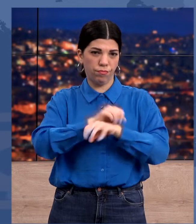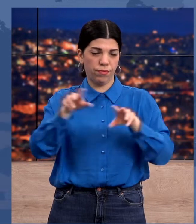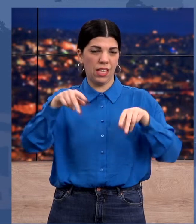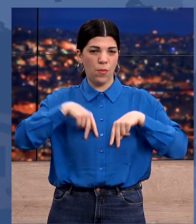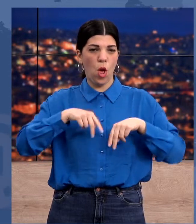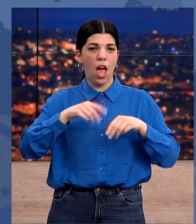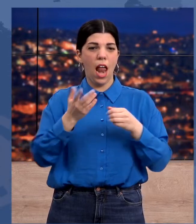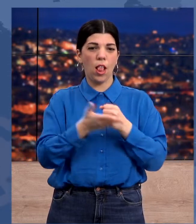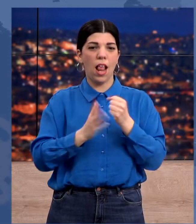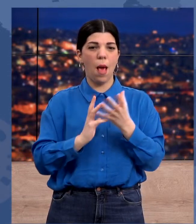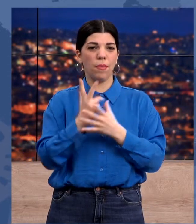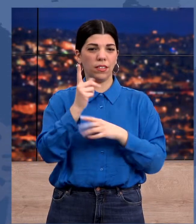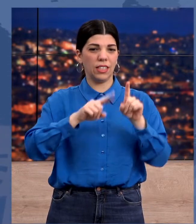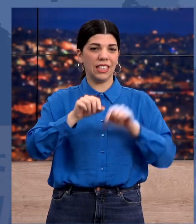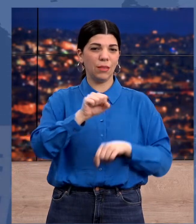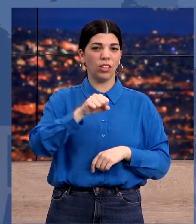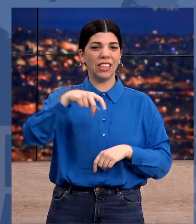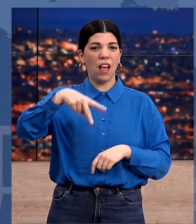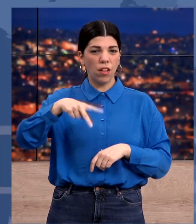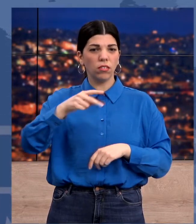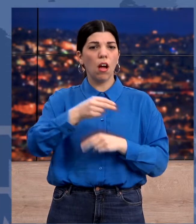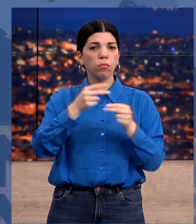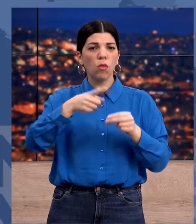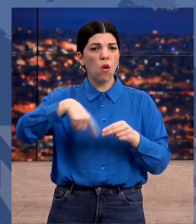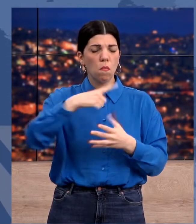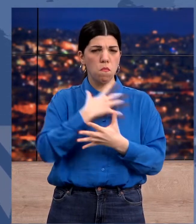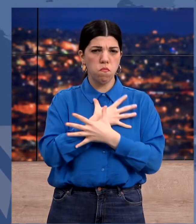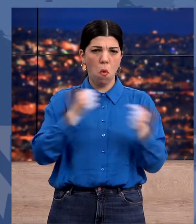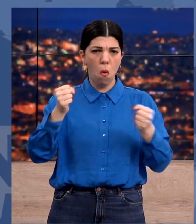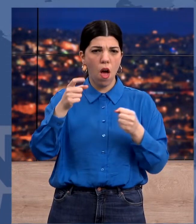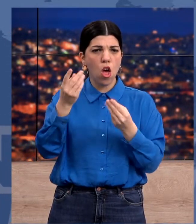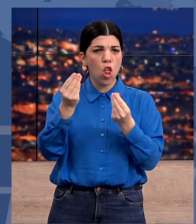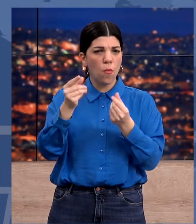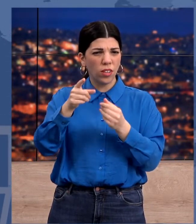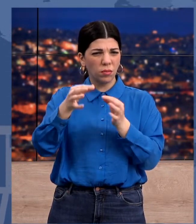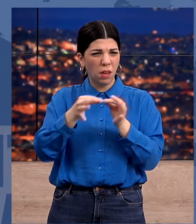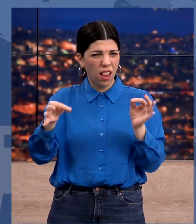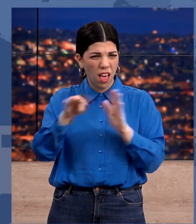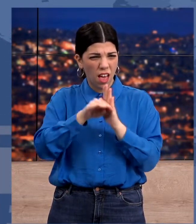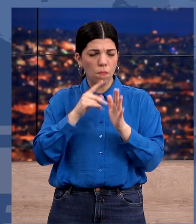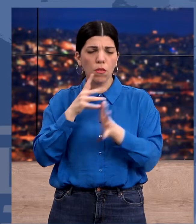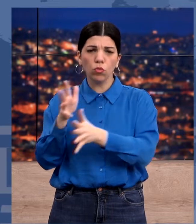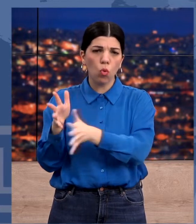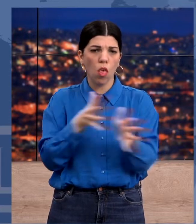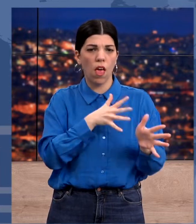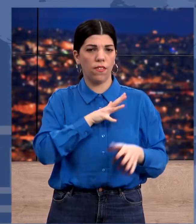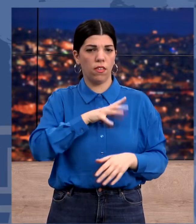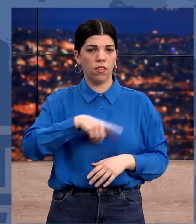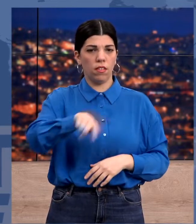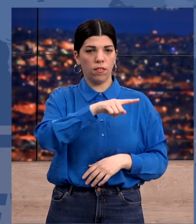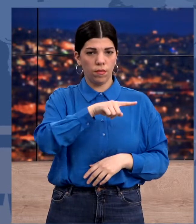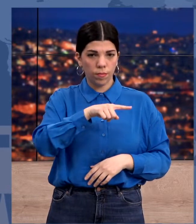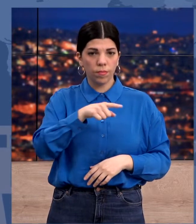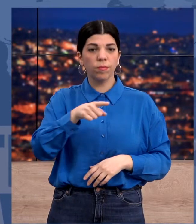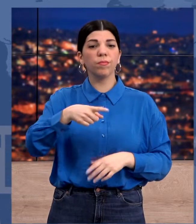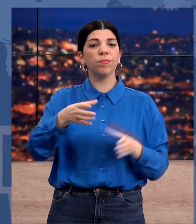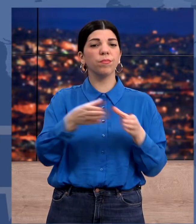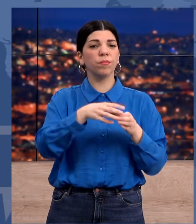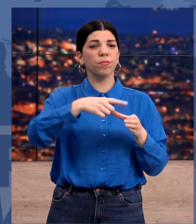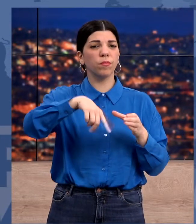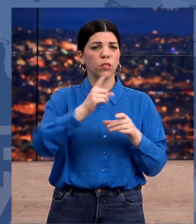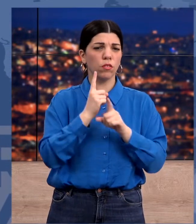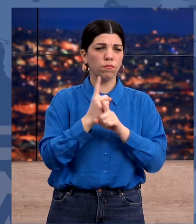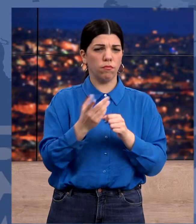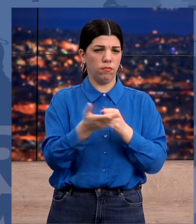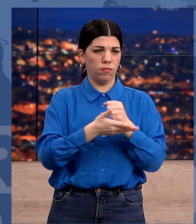ότι τα όσα ανακοίνωσε ο Υπουργός Αγροτικής Ανάπτυξης, σπήλιος Λιβανός, αποτελούν κοροϊδία. Οι άνθρωποι του πρωτογενού στομέα